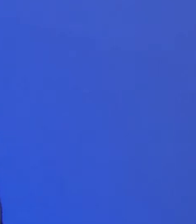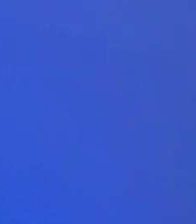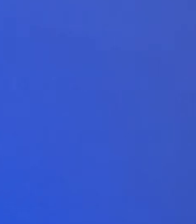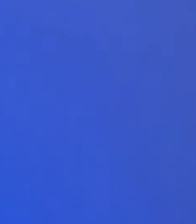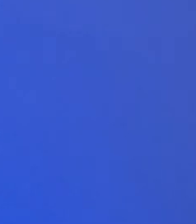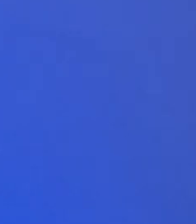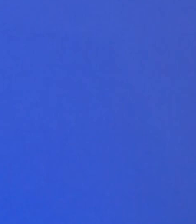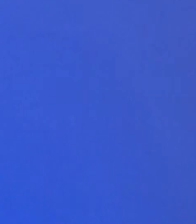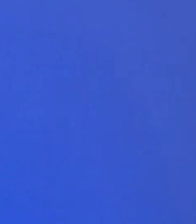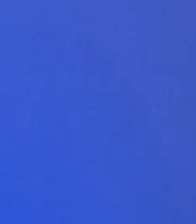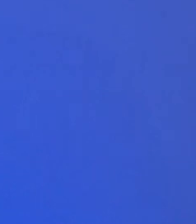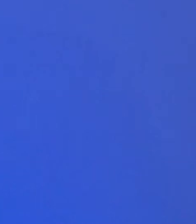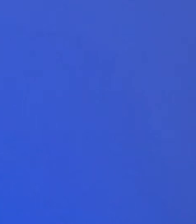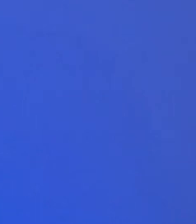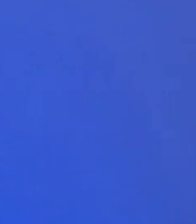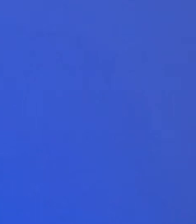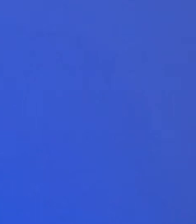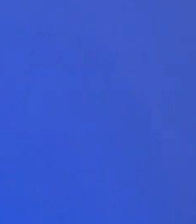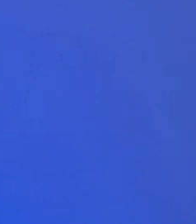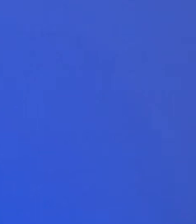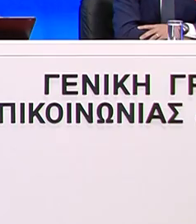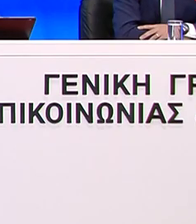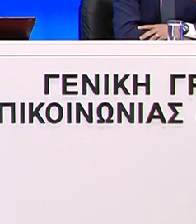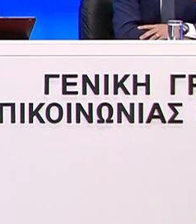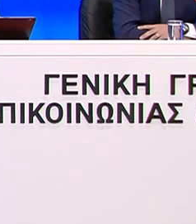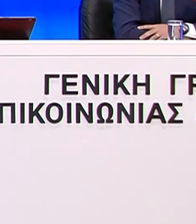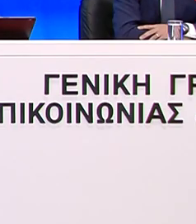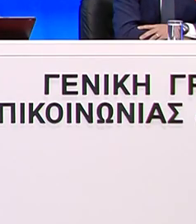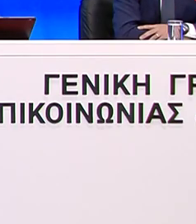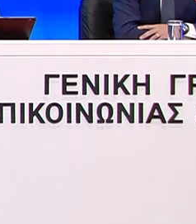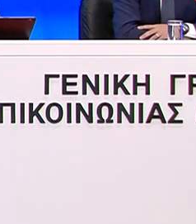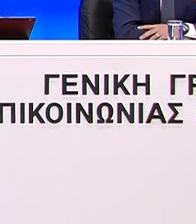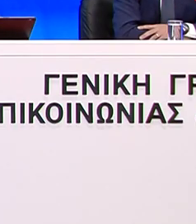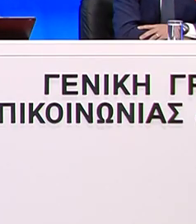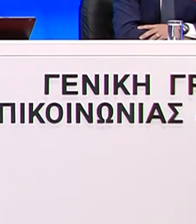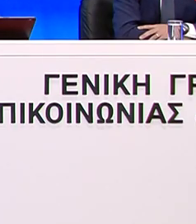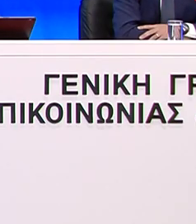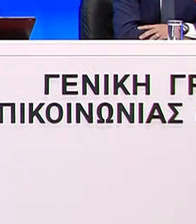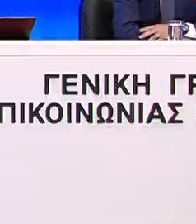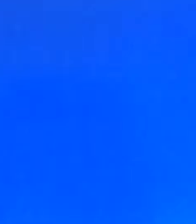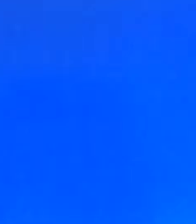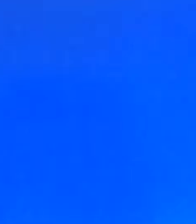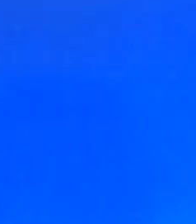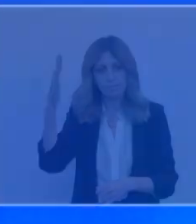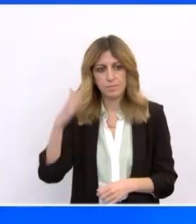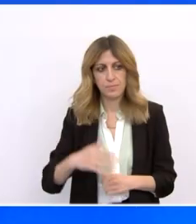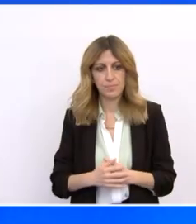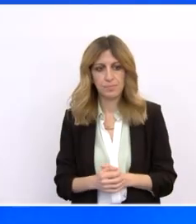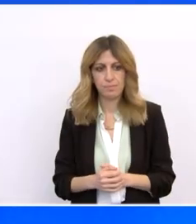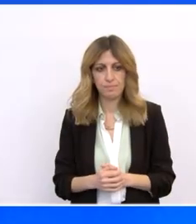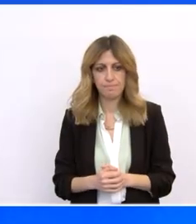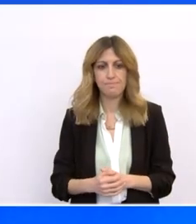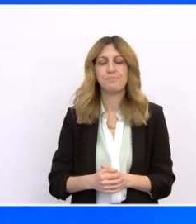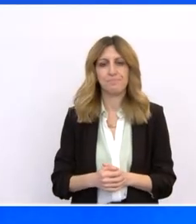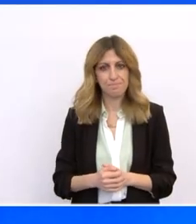Ευχαριστώ πάρα πολύ, Νίκο. Κυρίες και κύριοι, καλημέρα σας. Όπως ανέφερε ήδη ο Πρωθυπουργός και ο Απληρωτής Υπουργός Οικονομικών, το σχέδιο